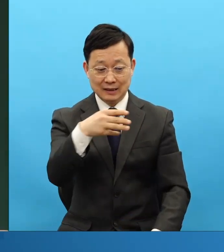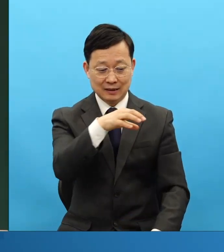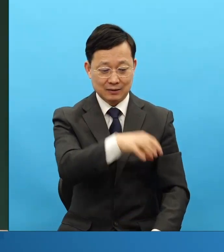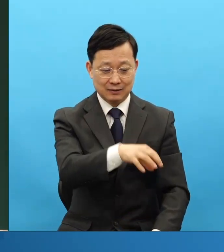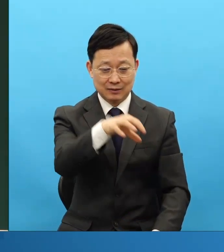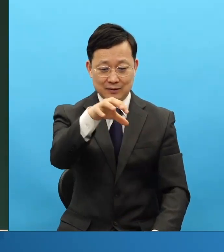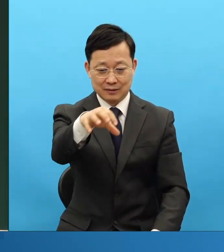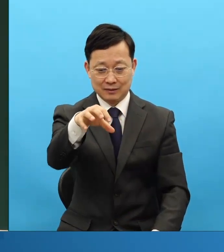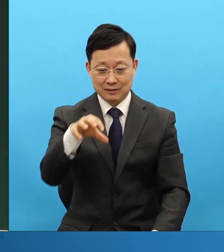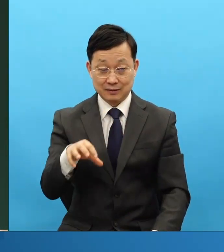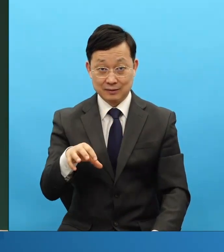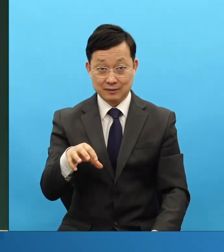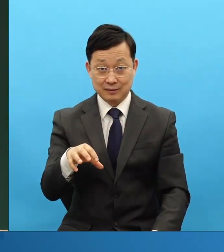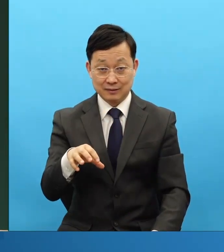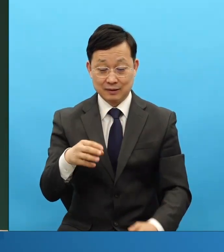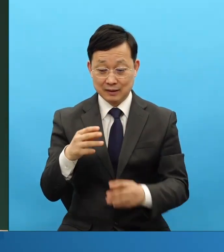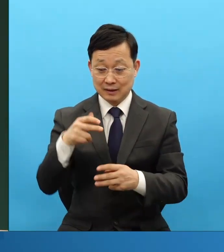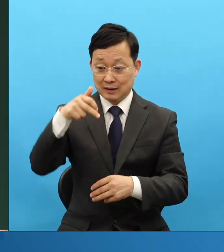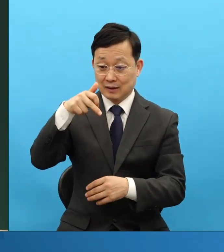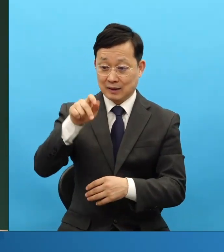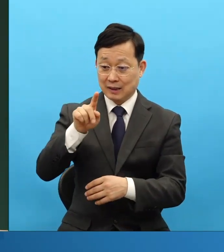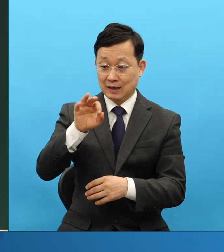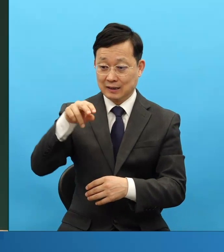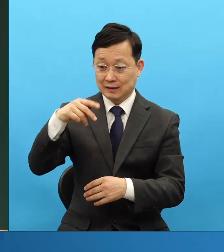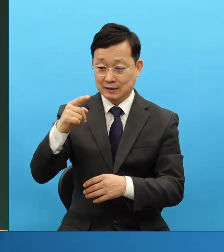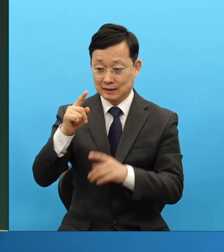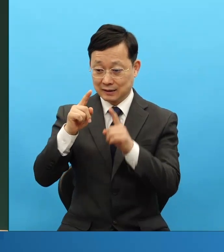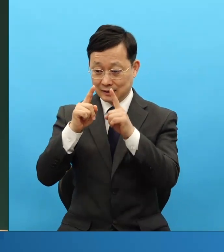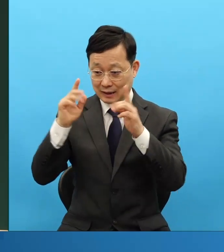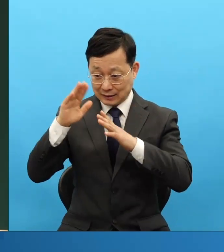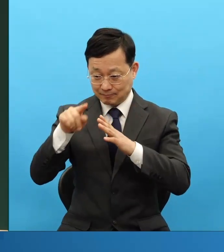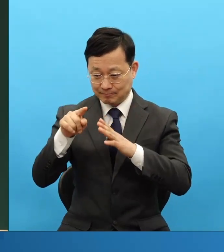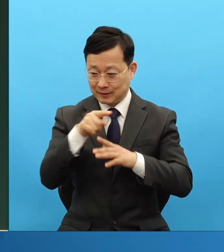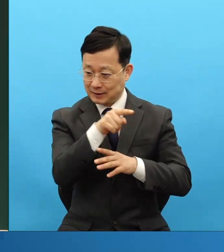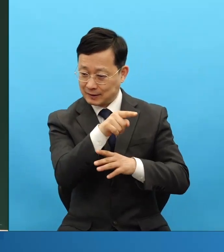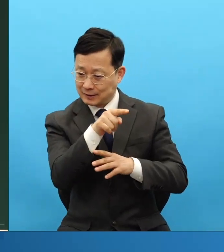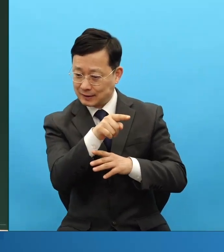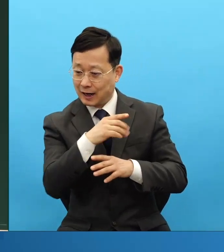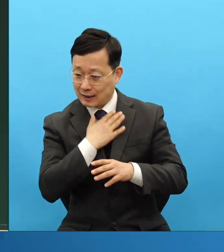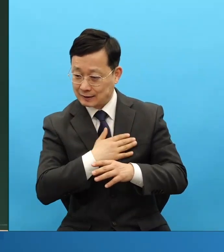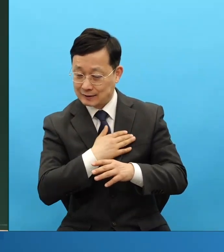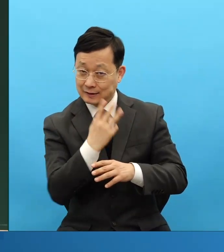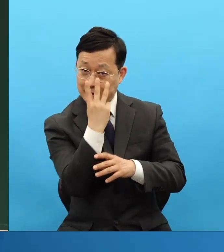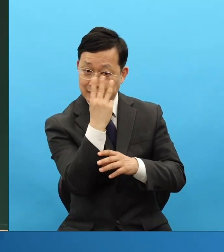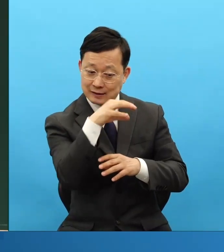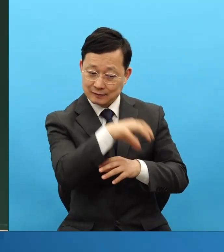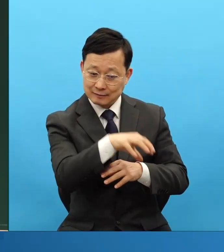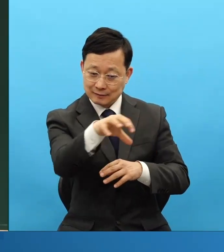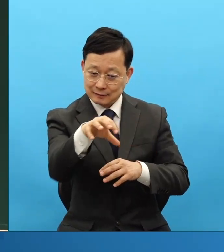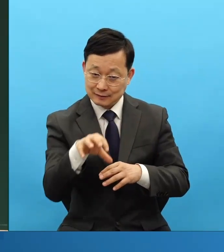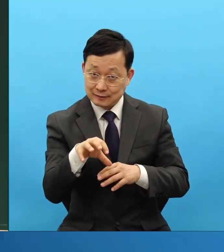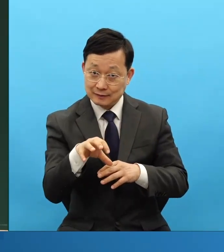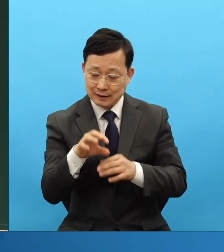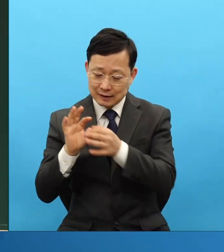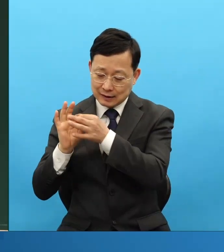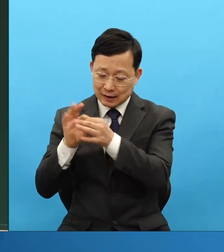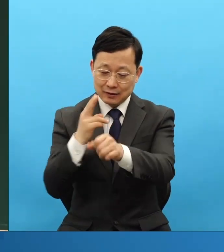아무리 시간 없어도 여러분이 뭐 어쩌다가 한 시간을 내도요. 기도는 입사하고 있기 때문에 항상 하고 있는 거요.